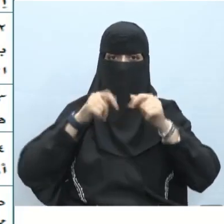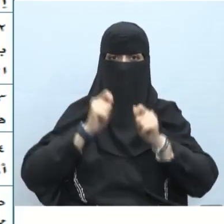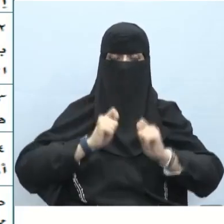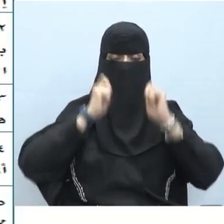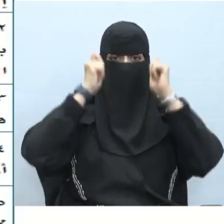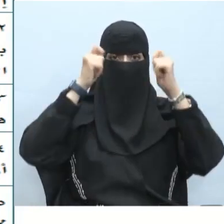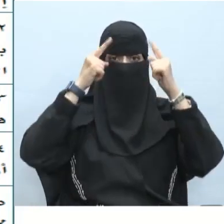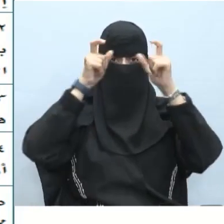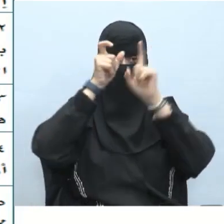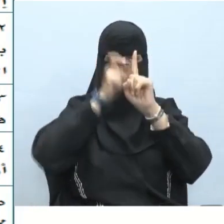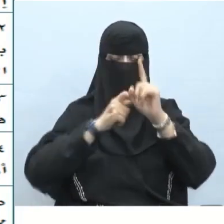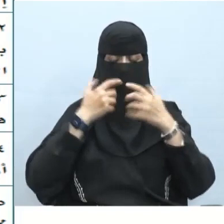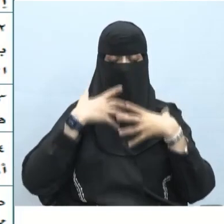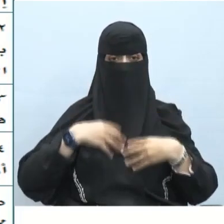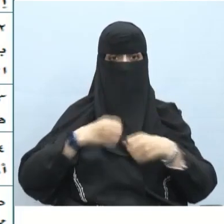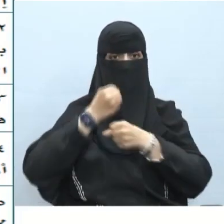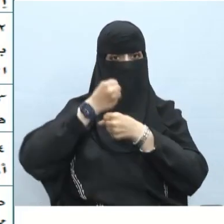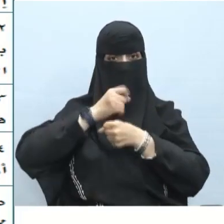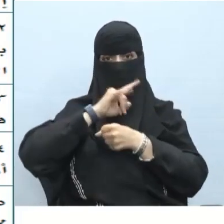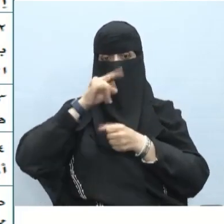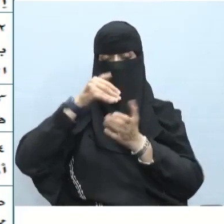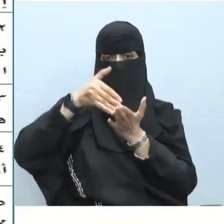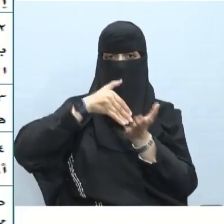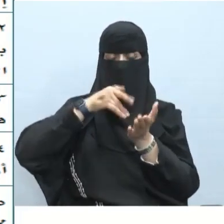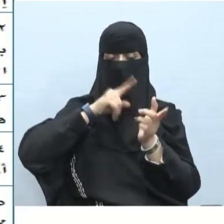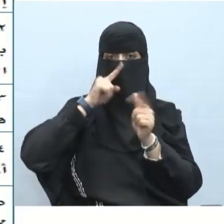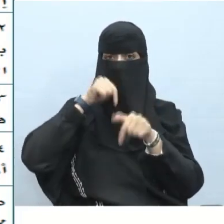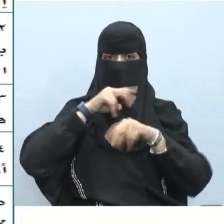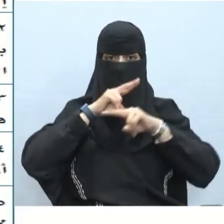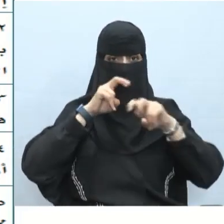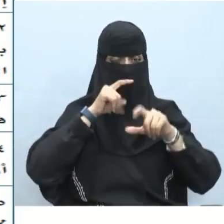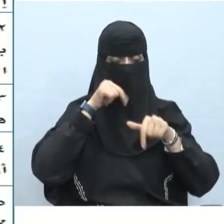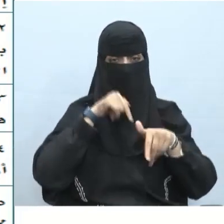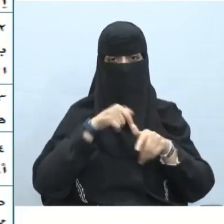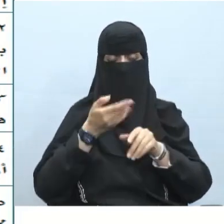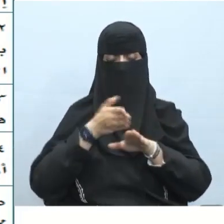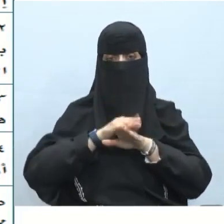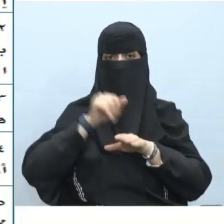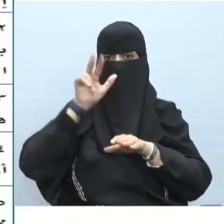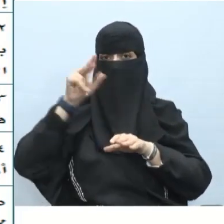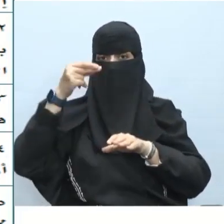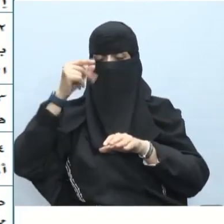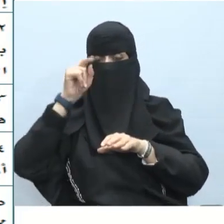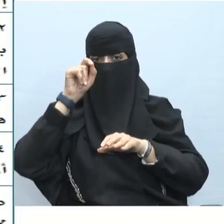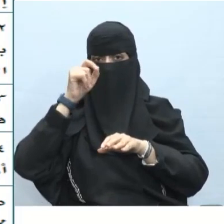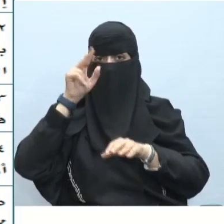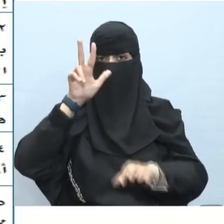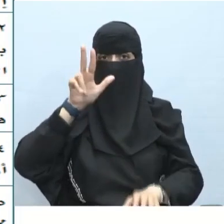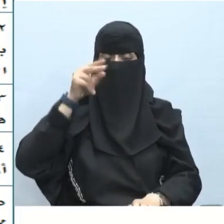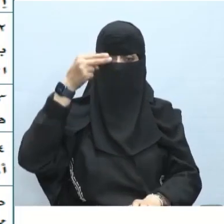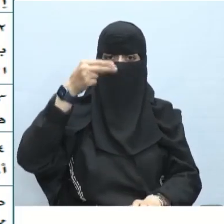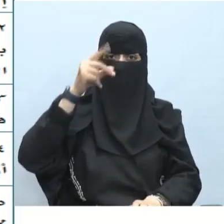المتعافي الثبات للتراجع سنبحث عن حرف العطف ونجده حرف لا